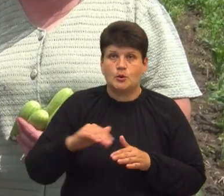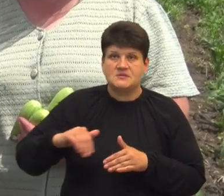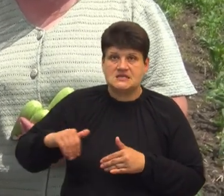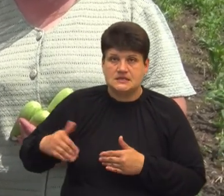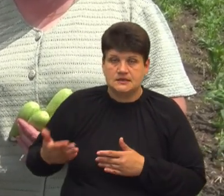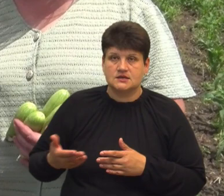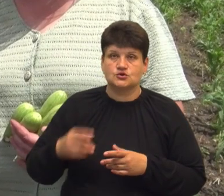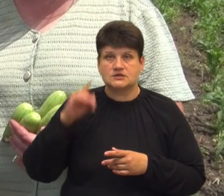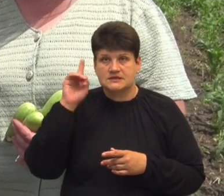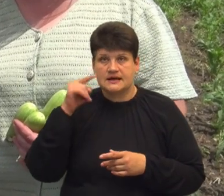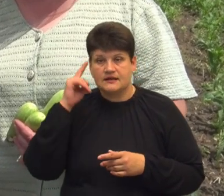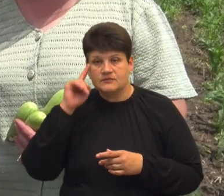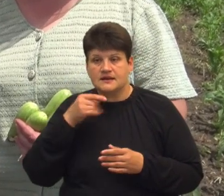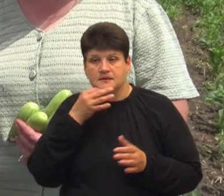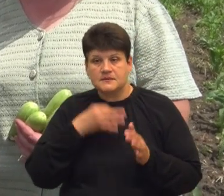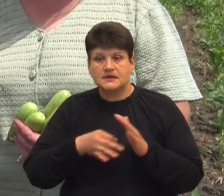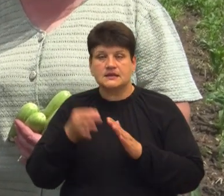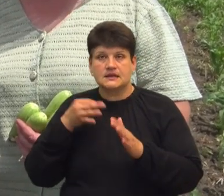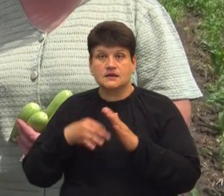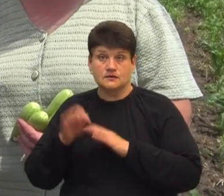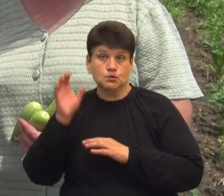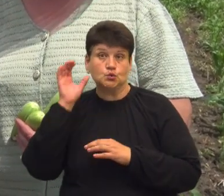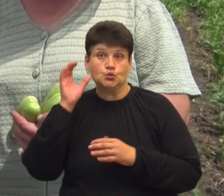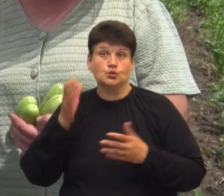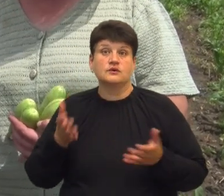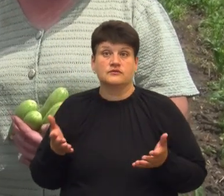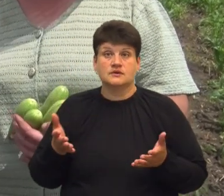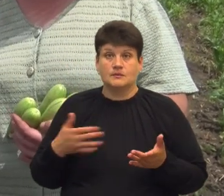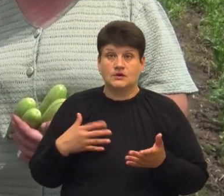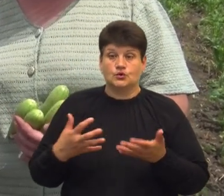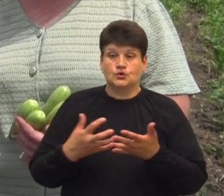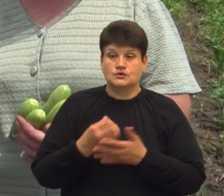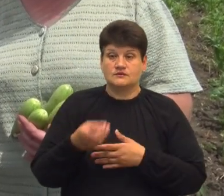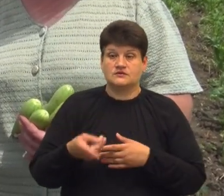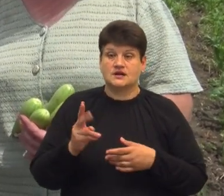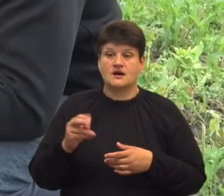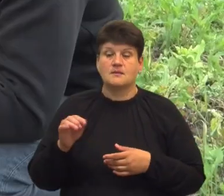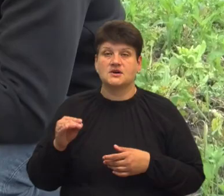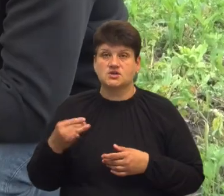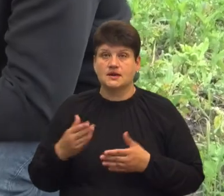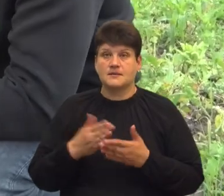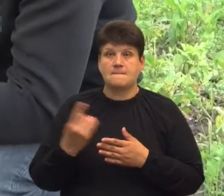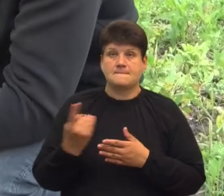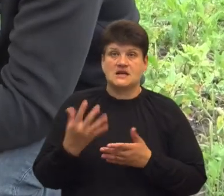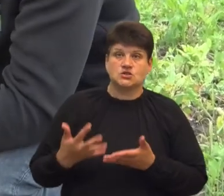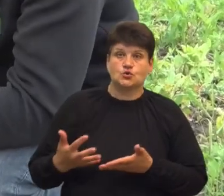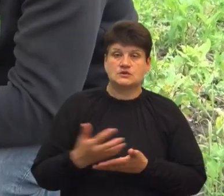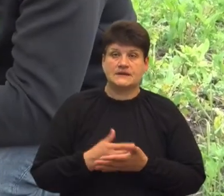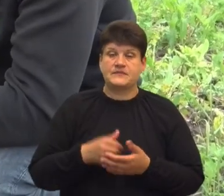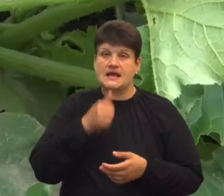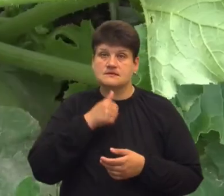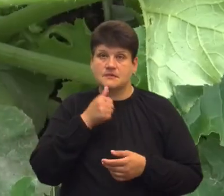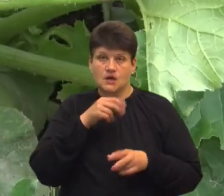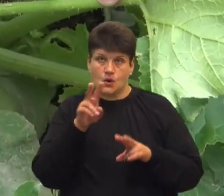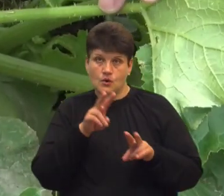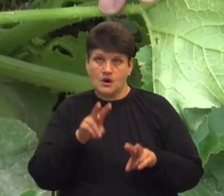що міла, що знала, підказували. Ну, він слухався. ми так досягли вже от кабачки, маємо перший ружай. Експерти проєкту оглядають